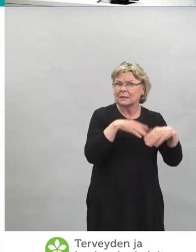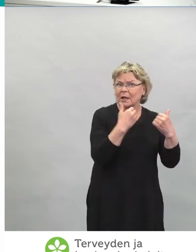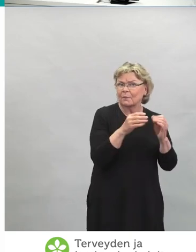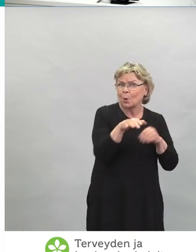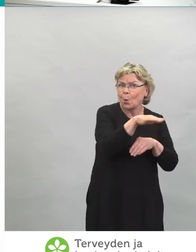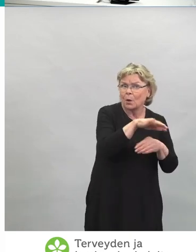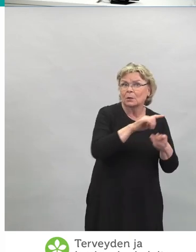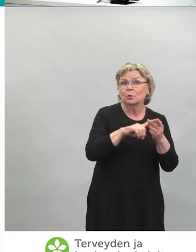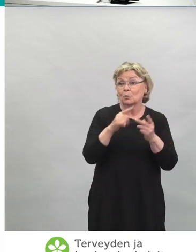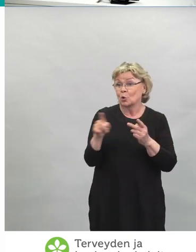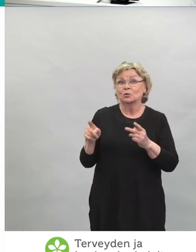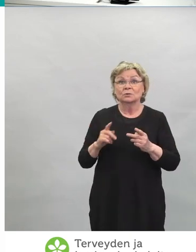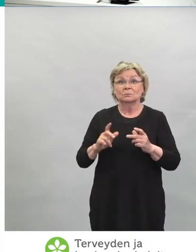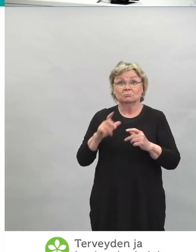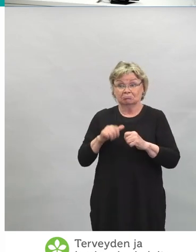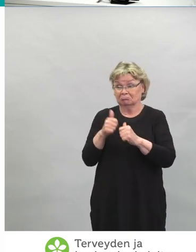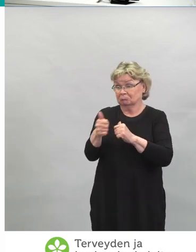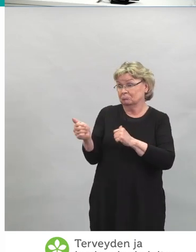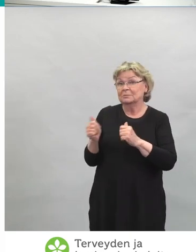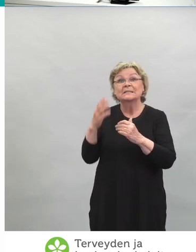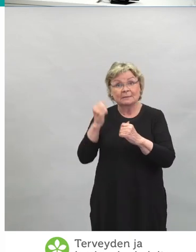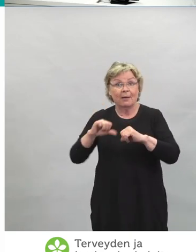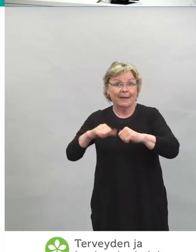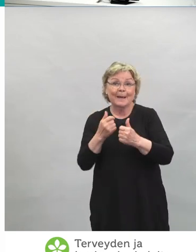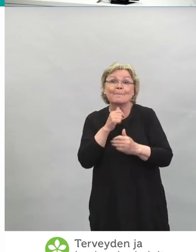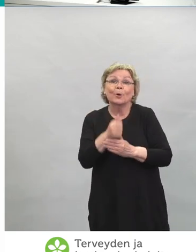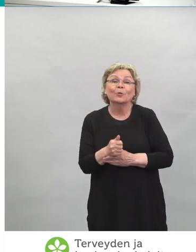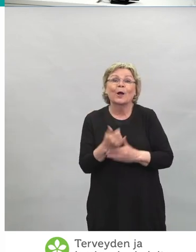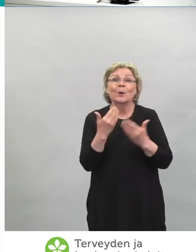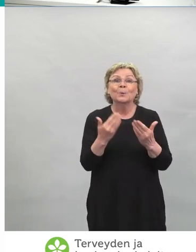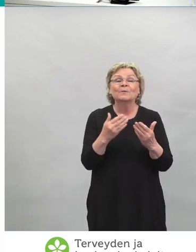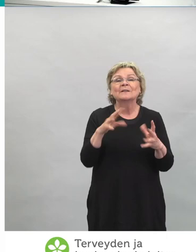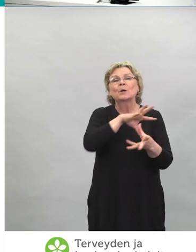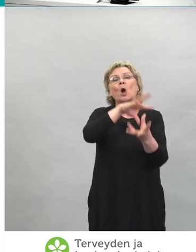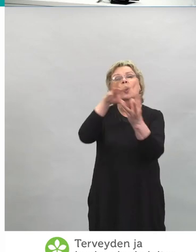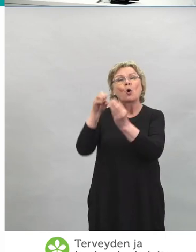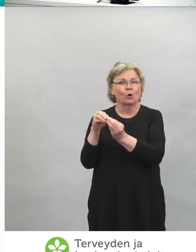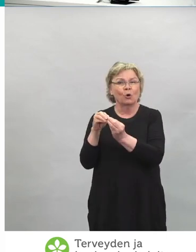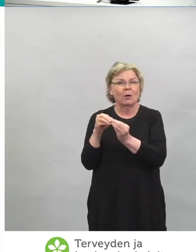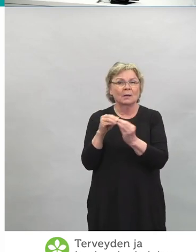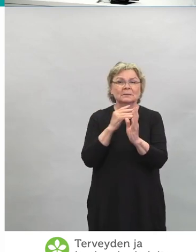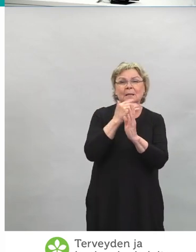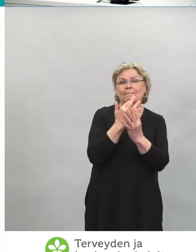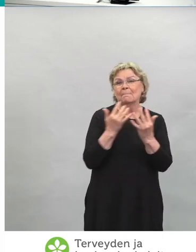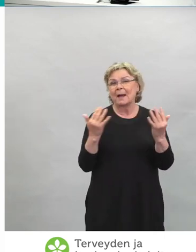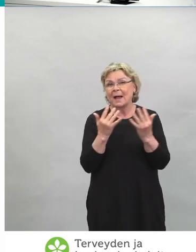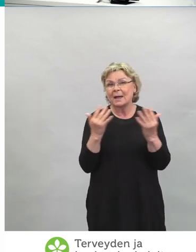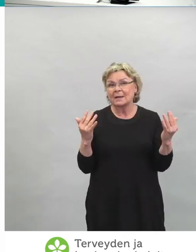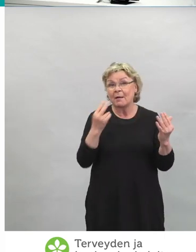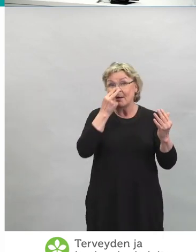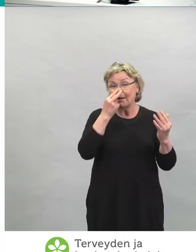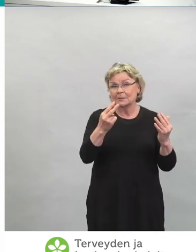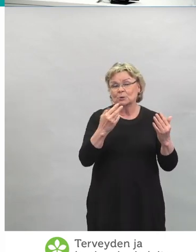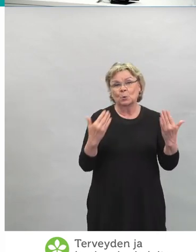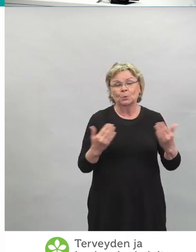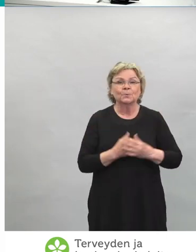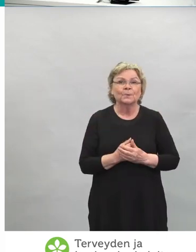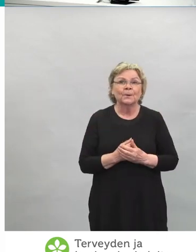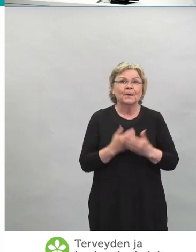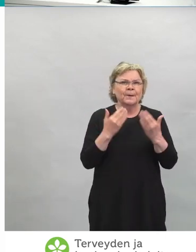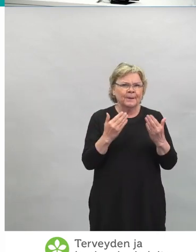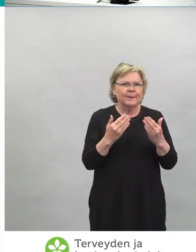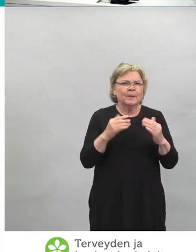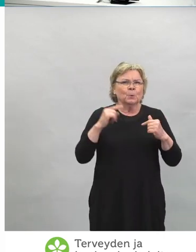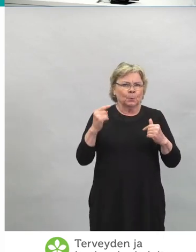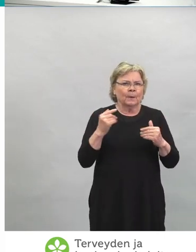hyväksi. Ja nyt tässä näin on sitten näitä kokonaismääriä, mutta nyt täytyy myöskin sitten jo sanoa, että tässä